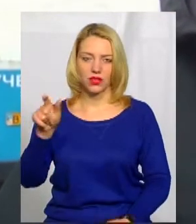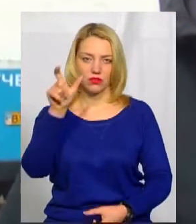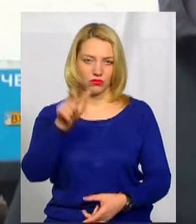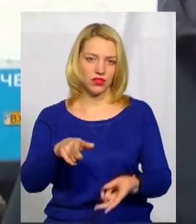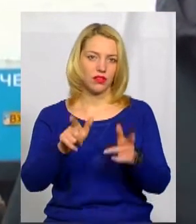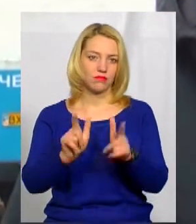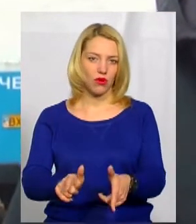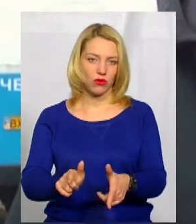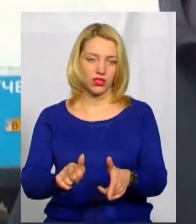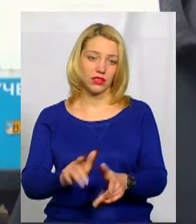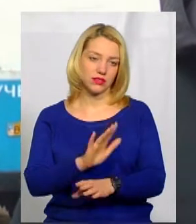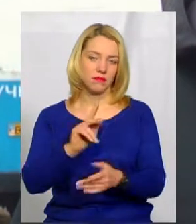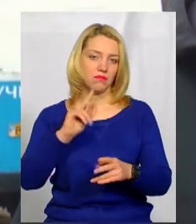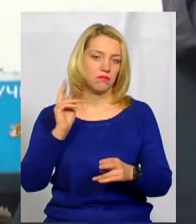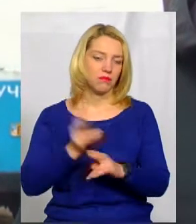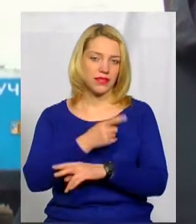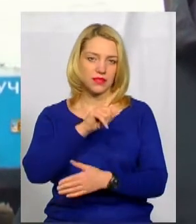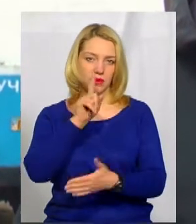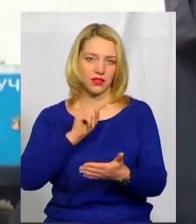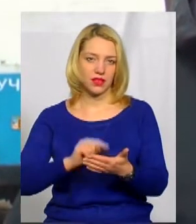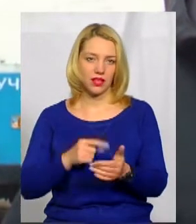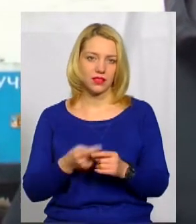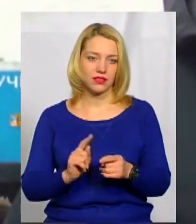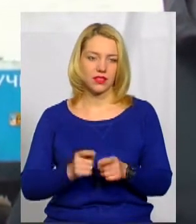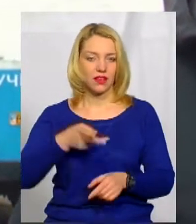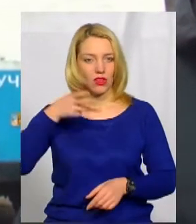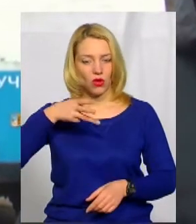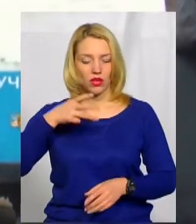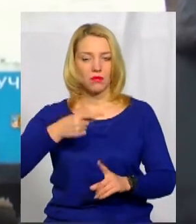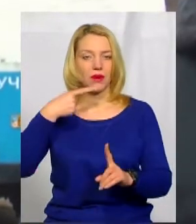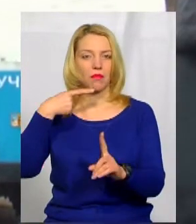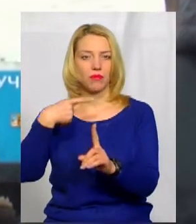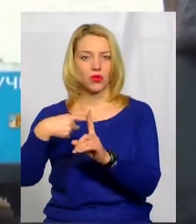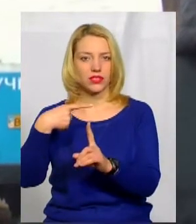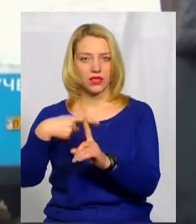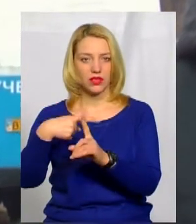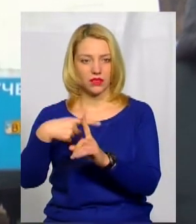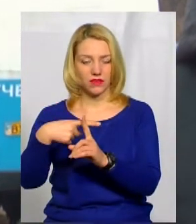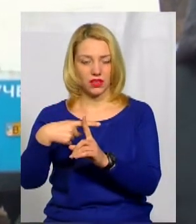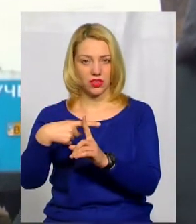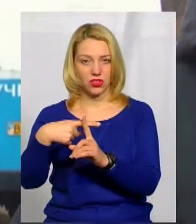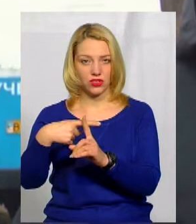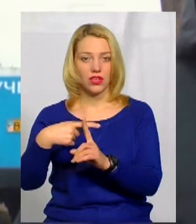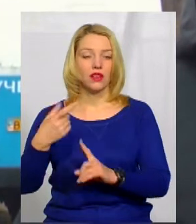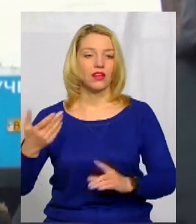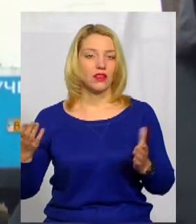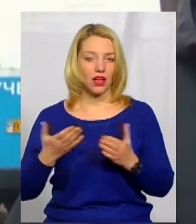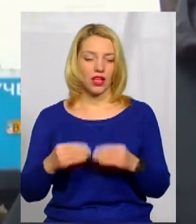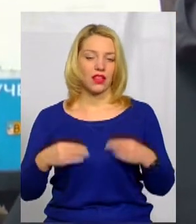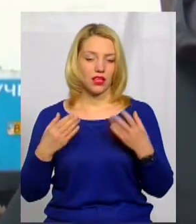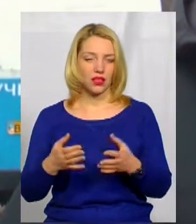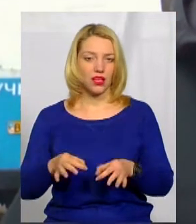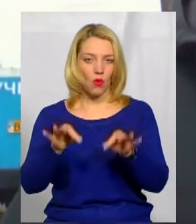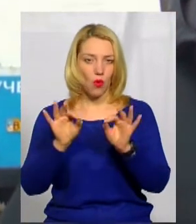погодилася і питань немає. Тобто відеокамера – це дуже позитивна така річ, яка надає об